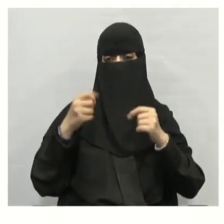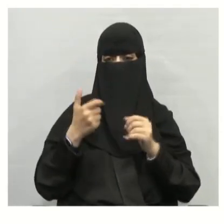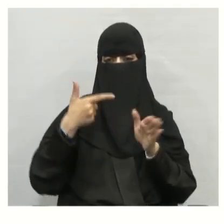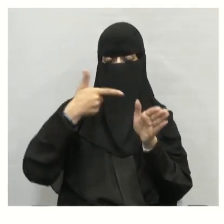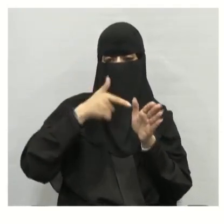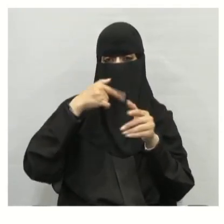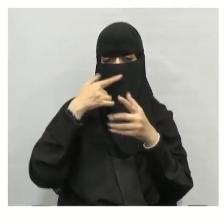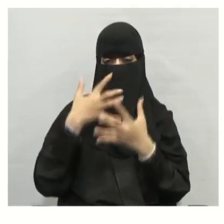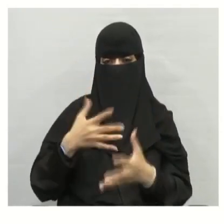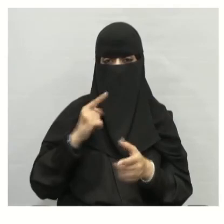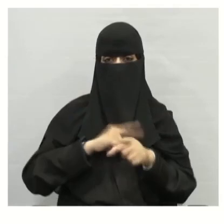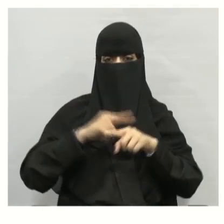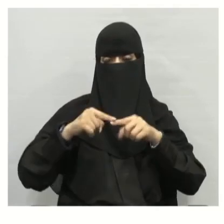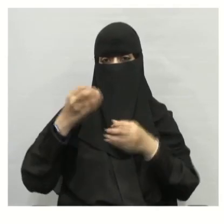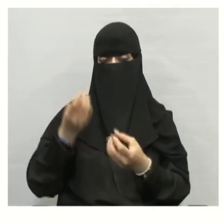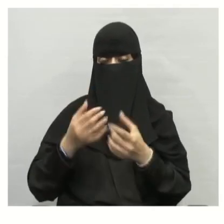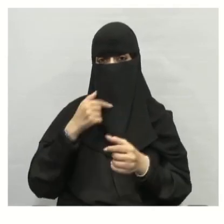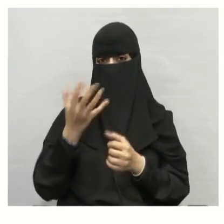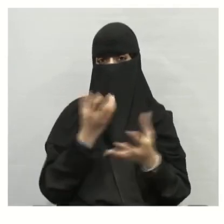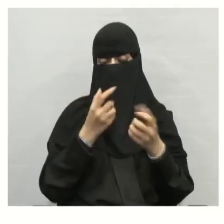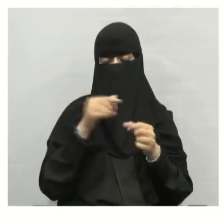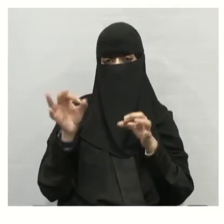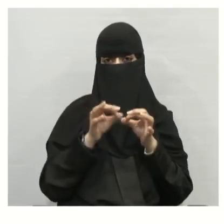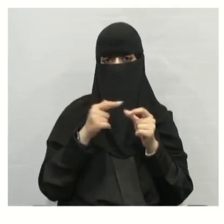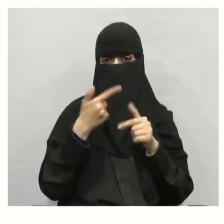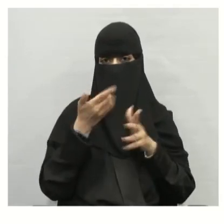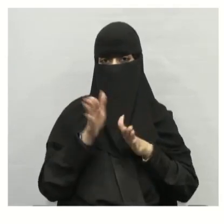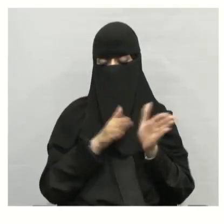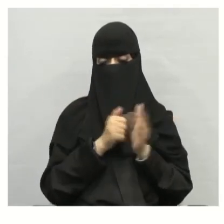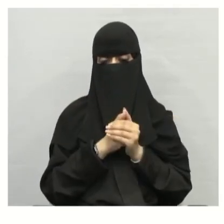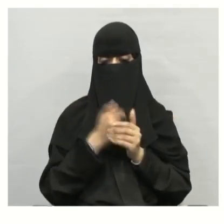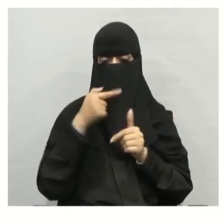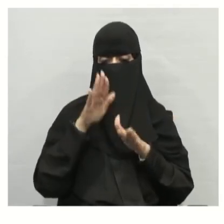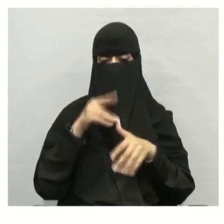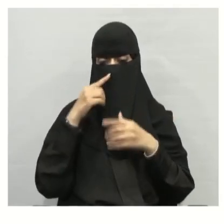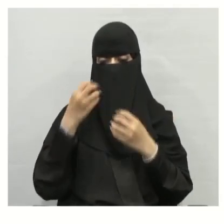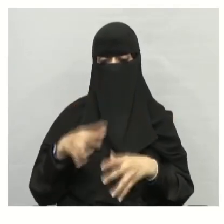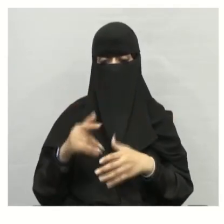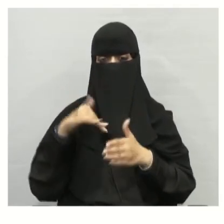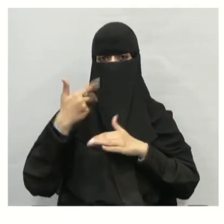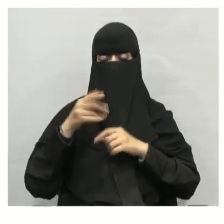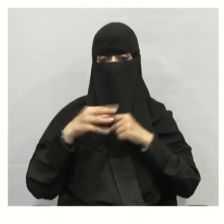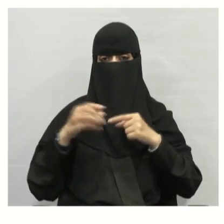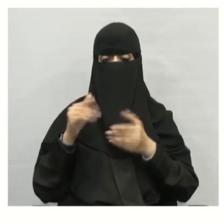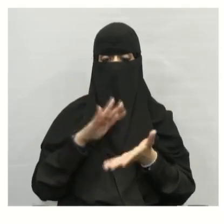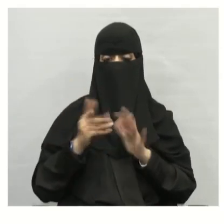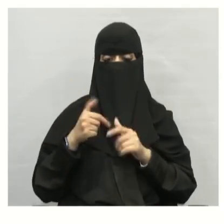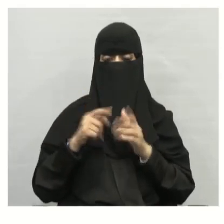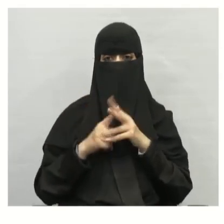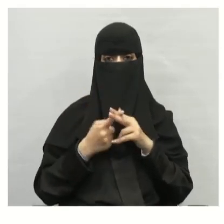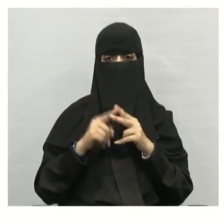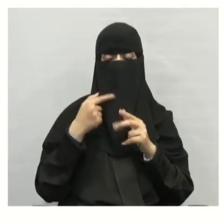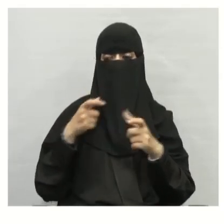والشحوم للتربة ومصادر المياه القريبة فيحدث التلوث كذلك تطرح بعض